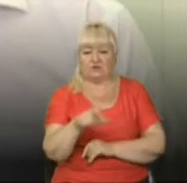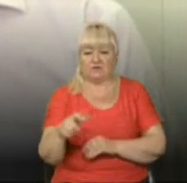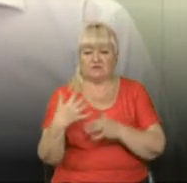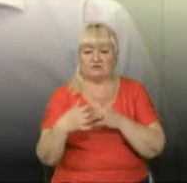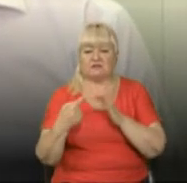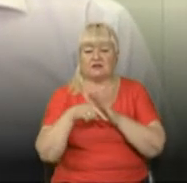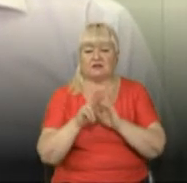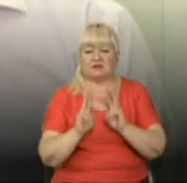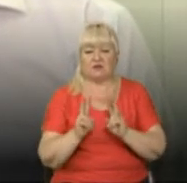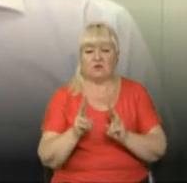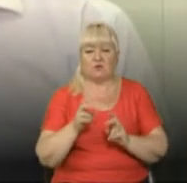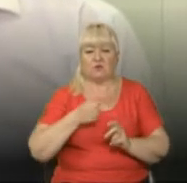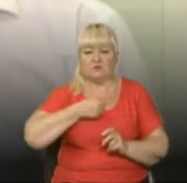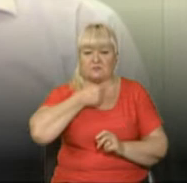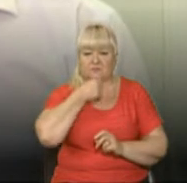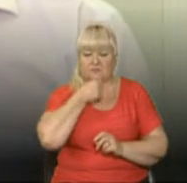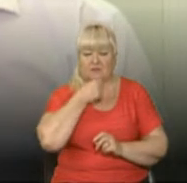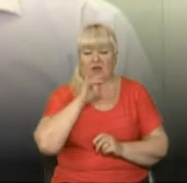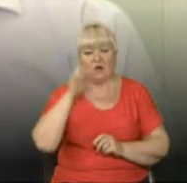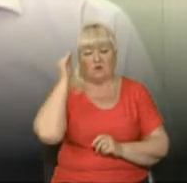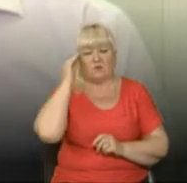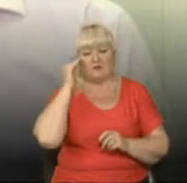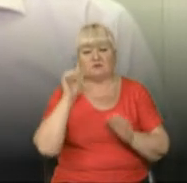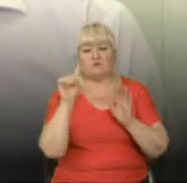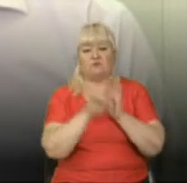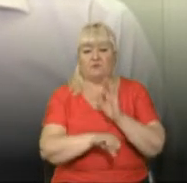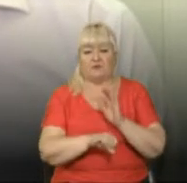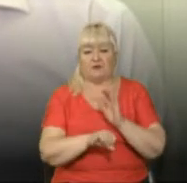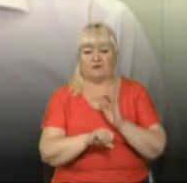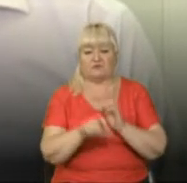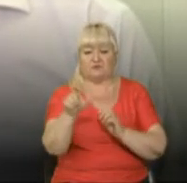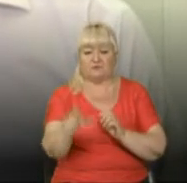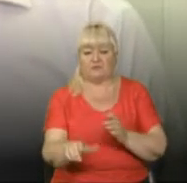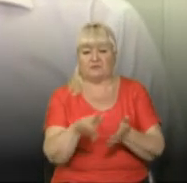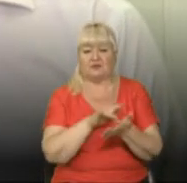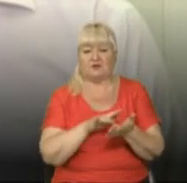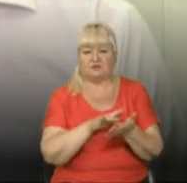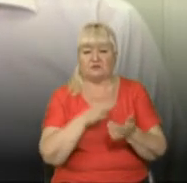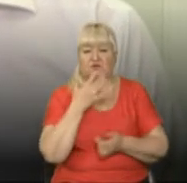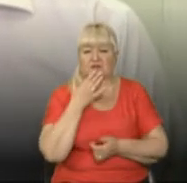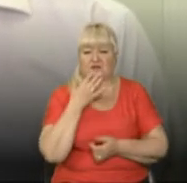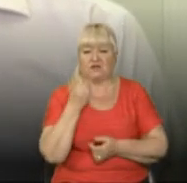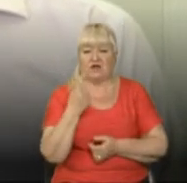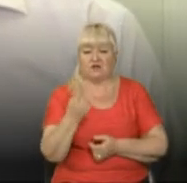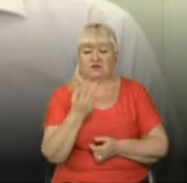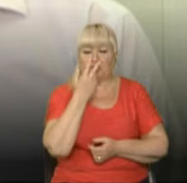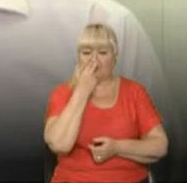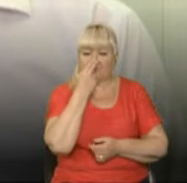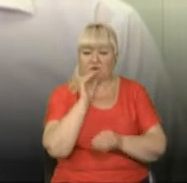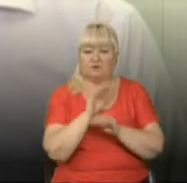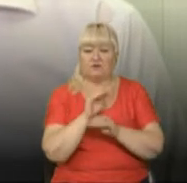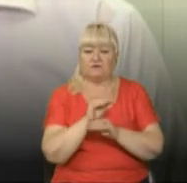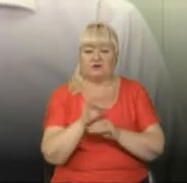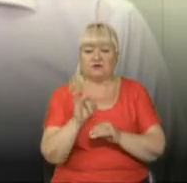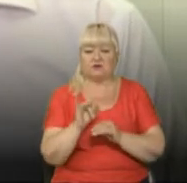яких один повнолітній у умисному вбивстві особи ромської національності, ще один неповнолітній обвинувач у